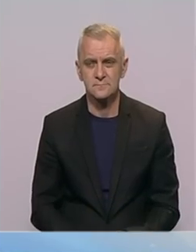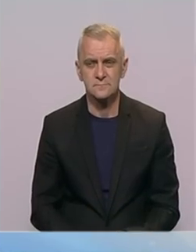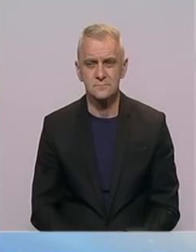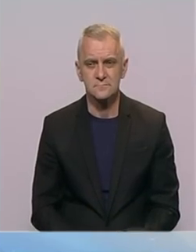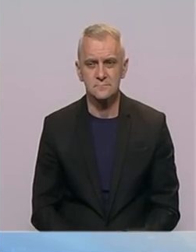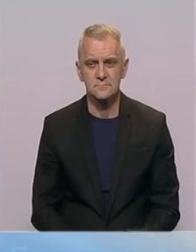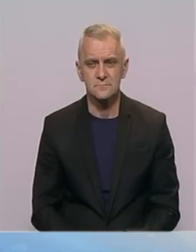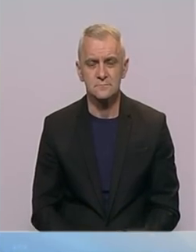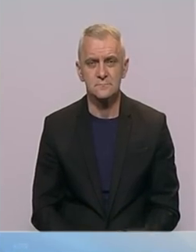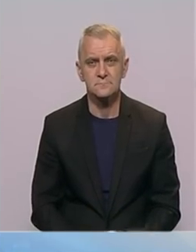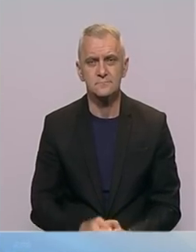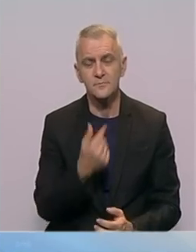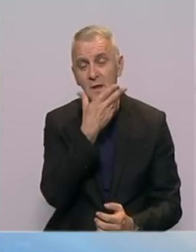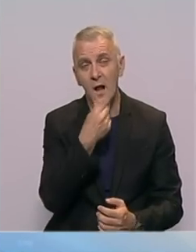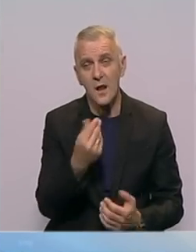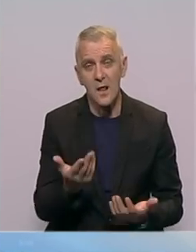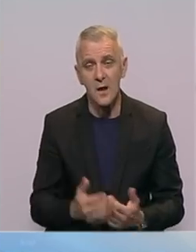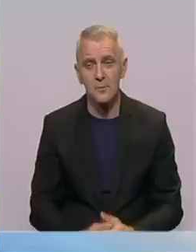lijepo je.